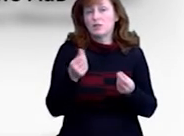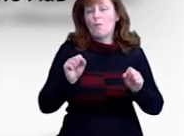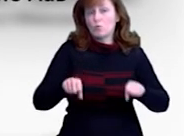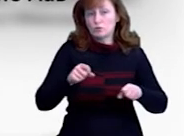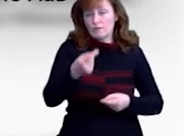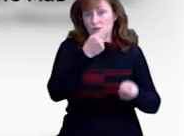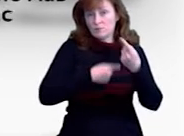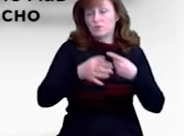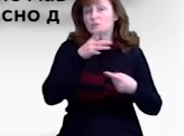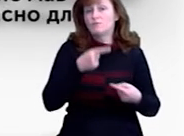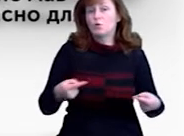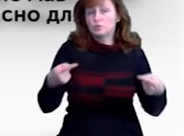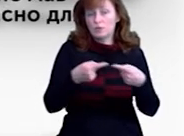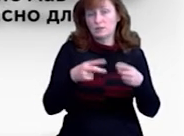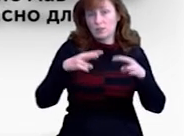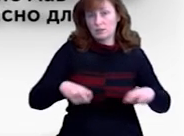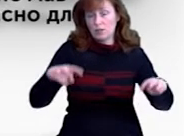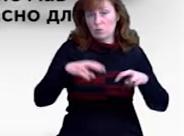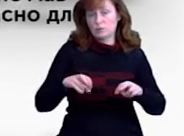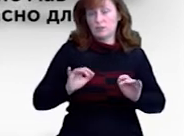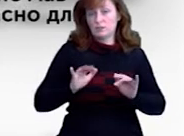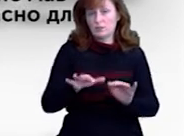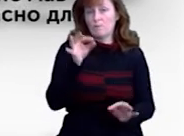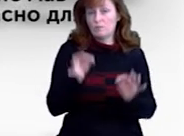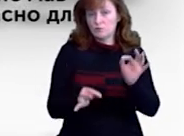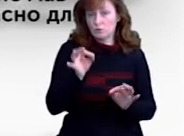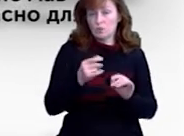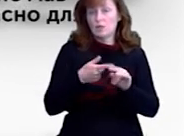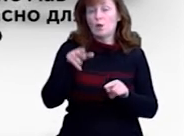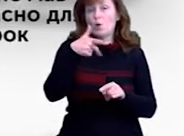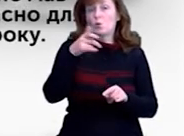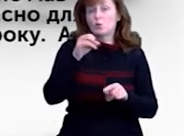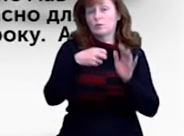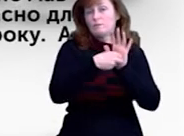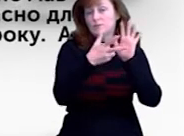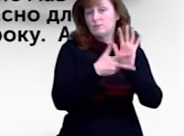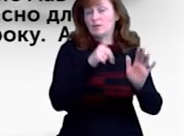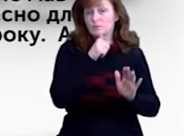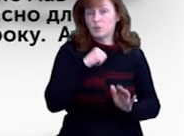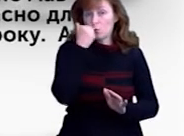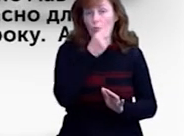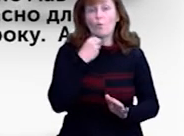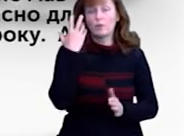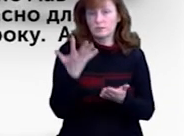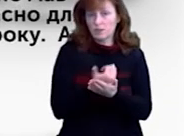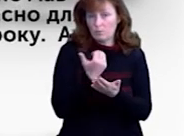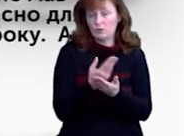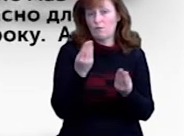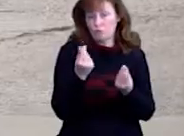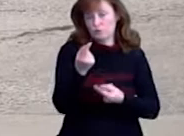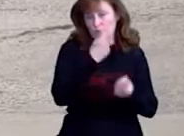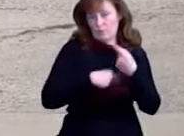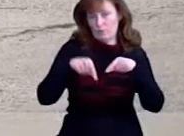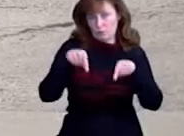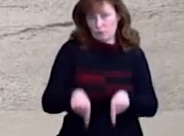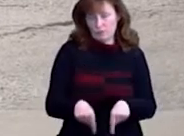повернутися своєчасно для розгляду справи в суді. Це був грудень 2018 року, але коли заробив гроші, повернувся.